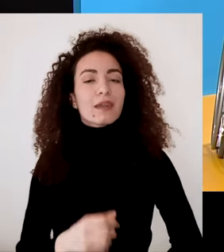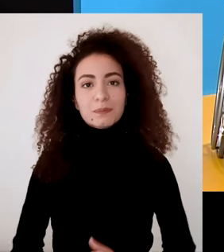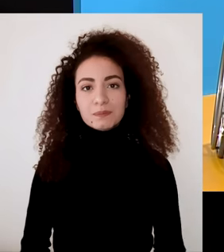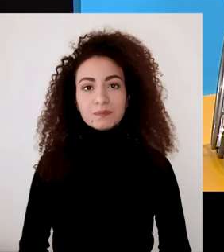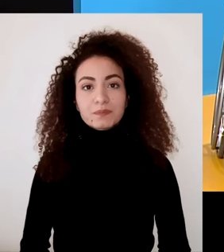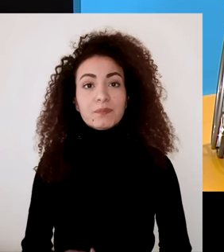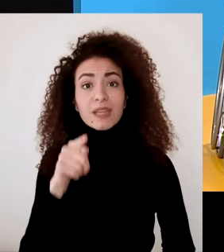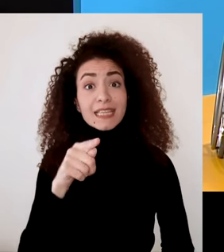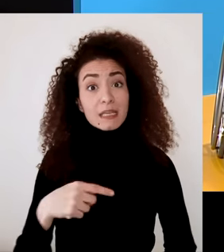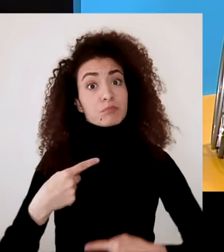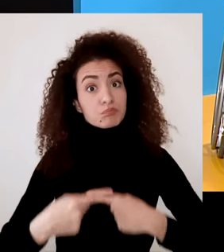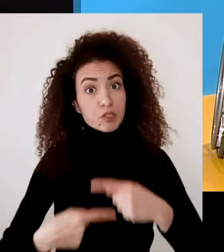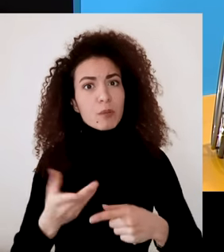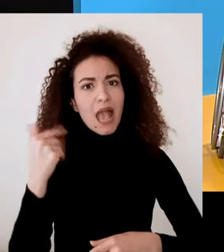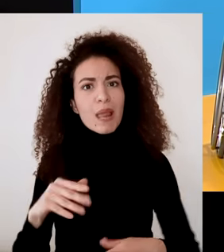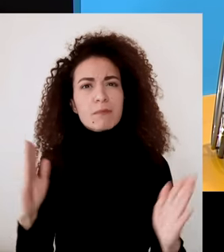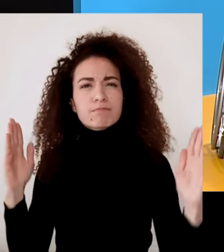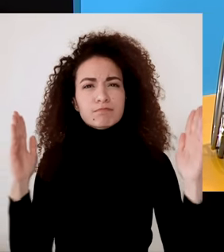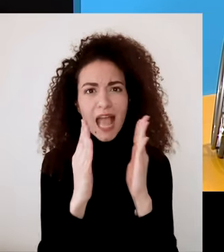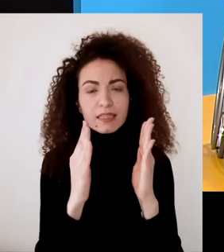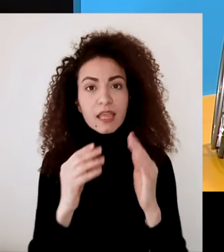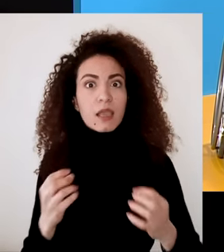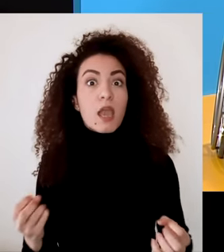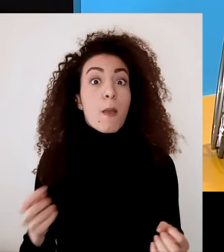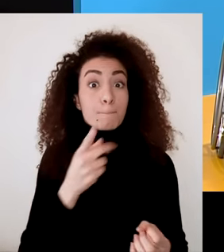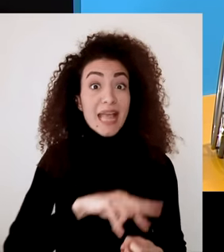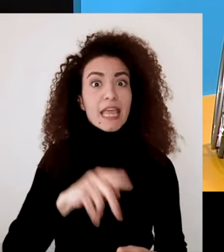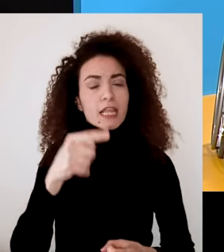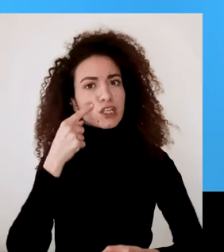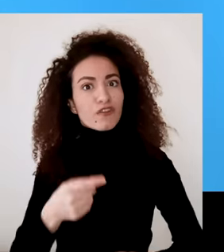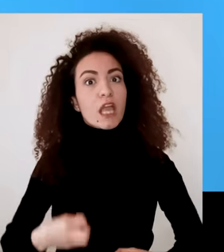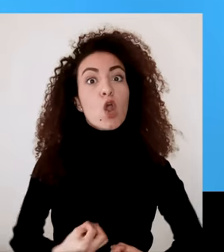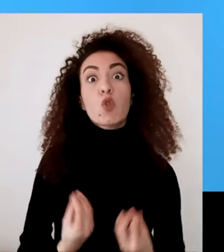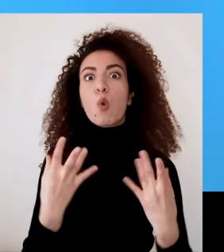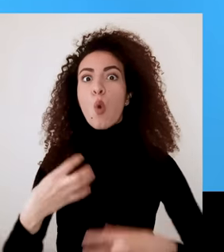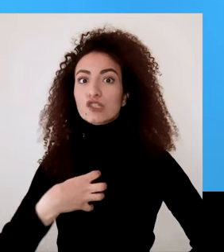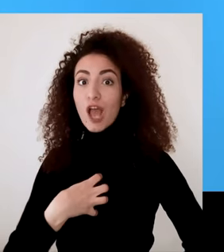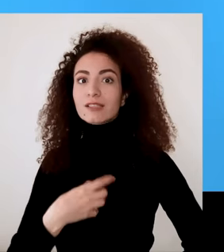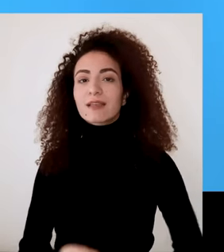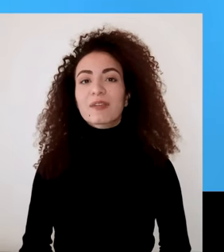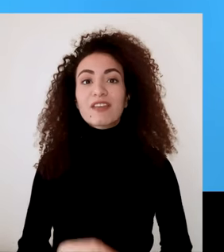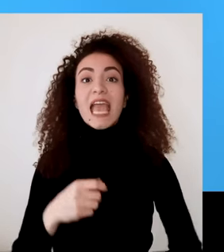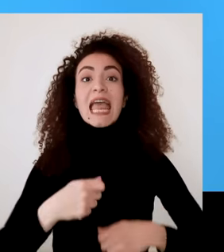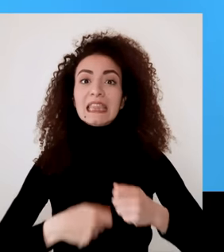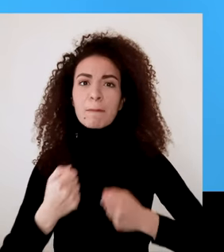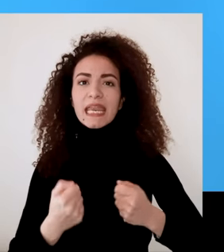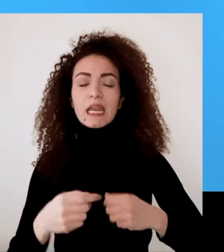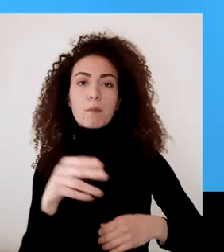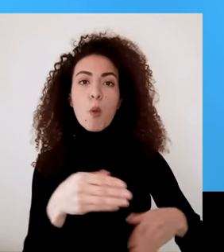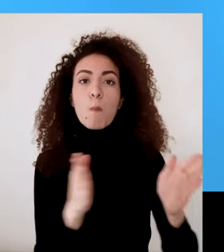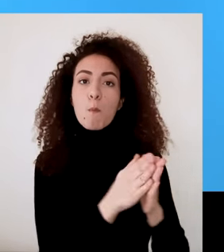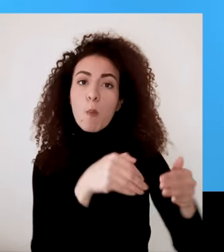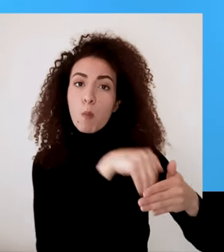وأنت هل مررت باختبار تحدي عشت من بعده نمو الشخصي؟ التمرين التالي بالملحق بيساعدك على